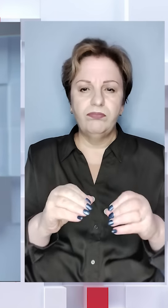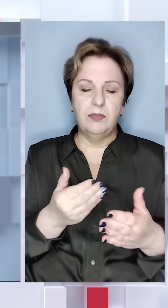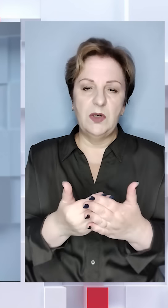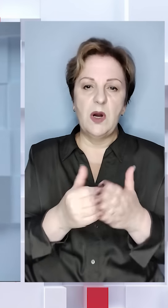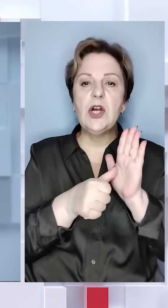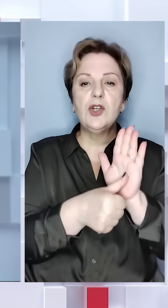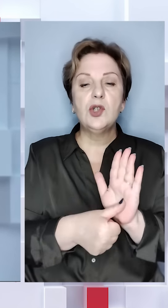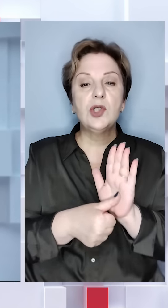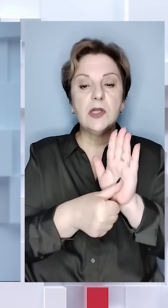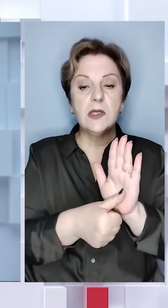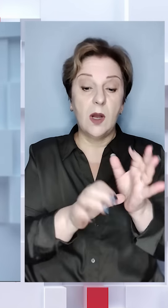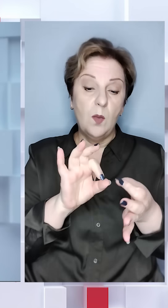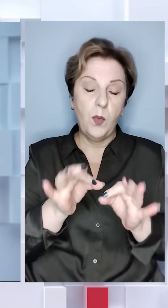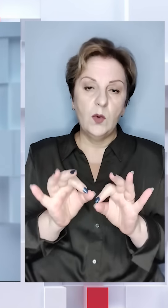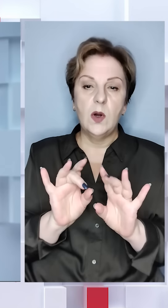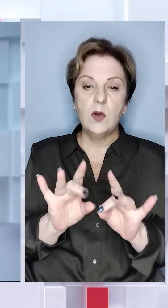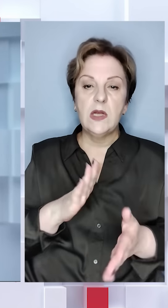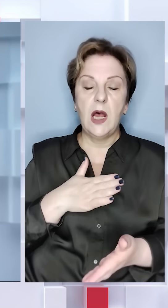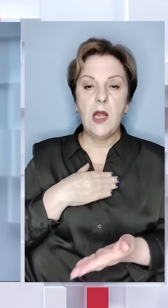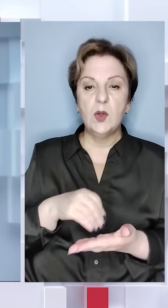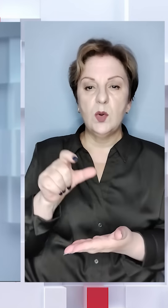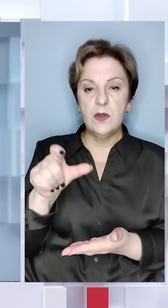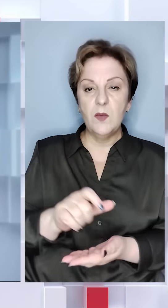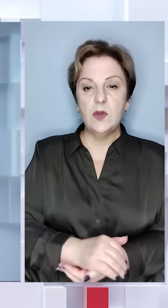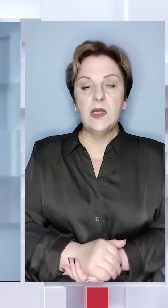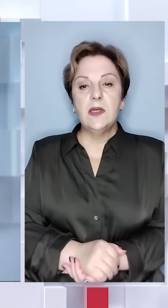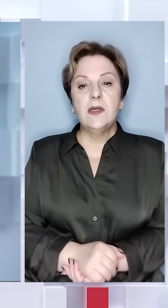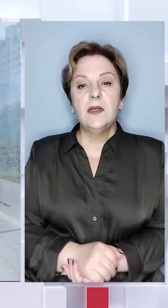майже шість годин. Подробиці розкаже Сергій Осадчук.